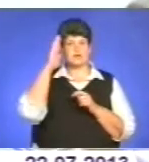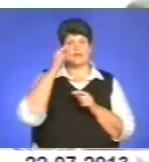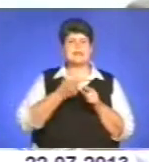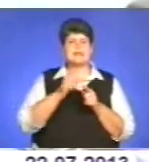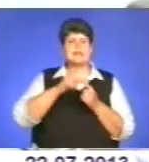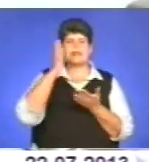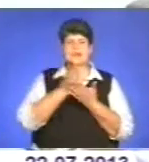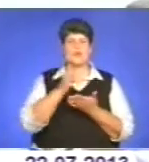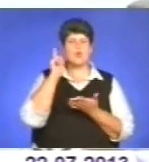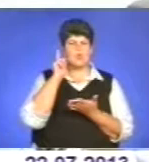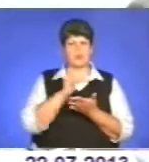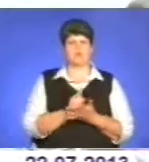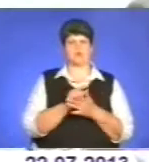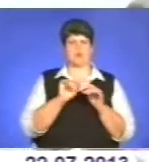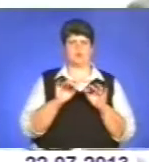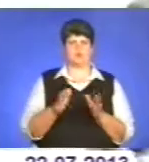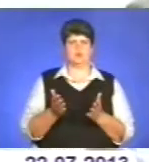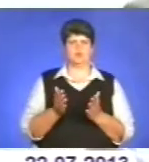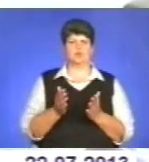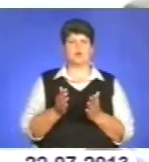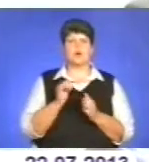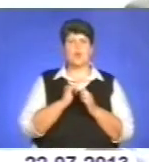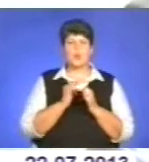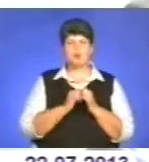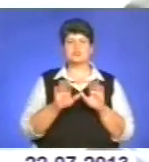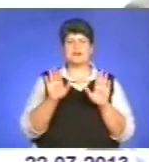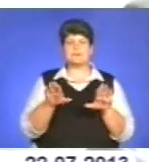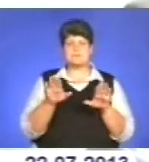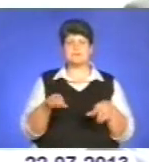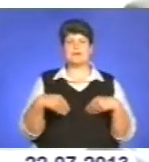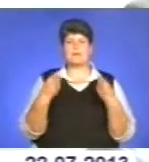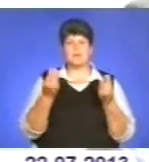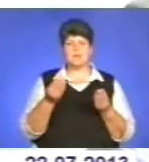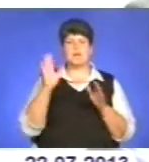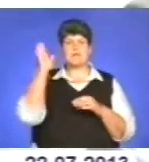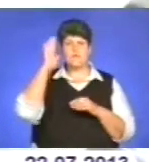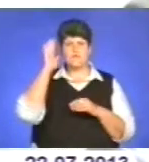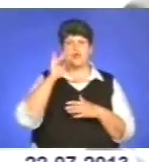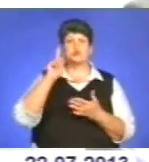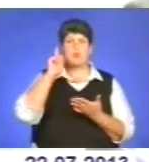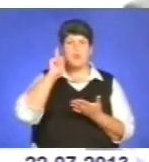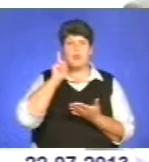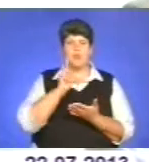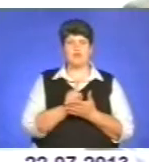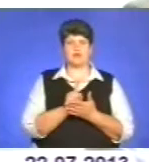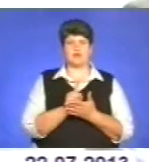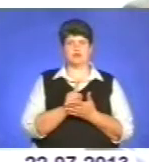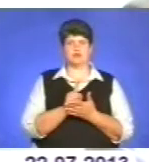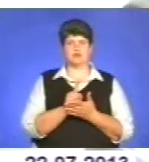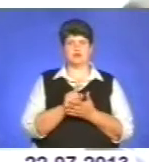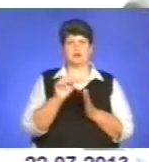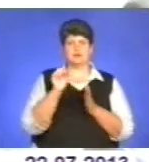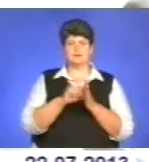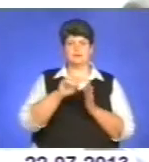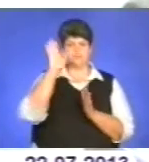обов'язкова процедура, тому що кожне місто, яке подає воду, воно повинно знезаражувати воду.